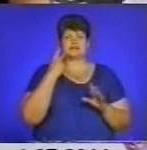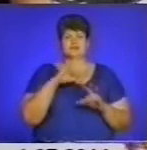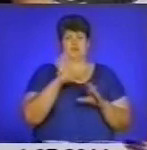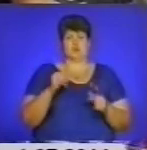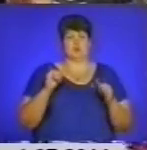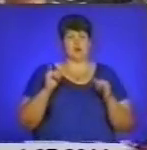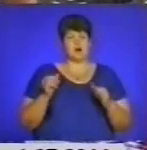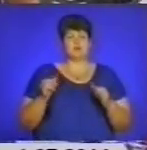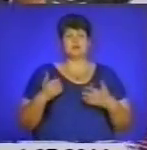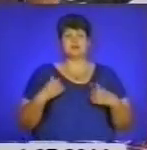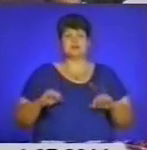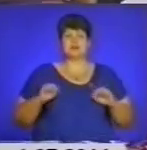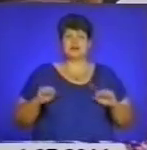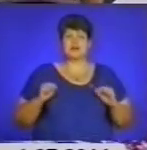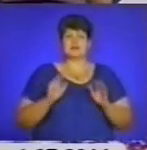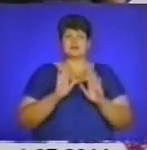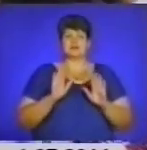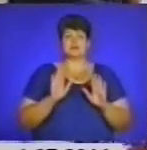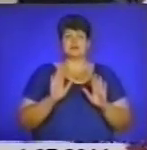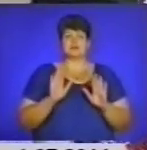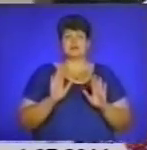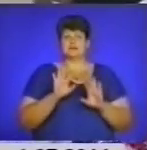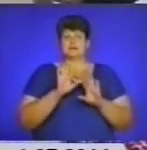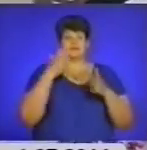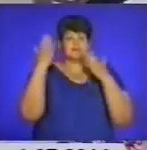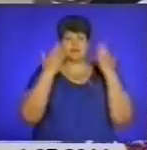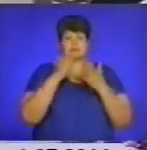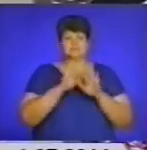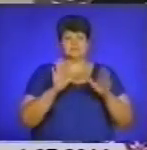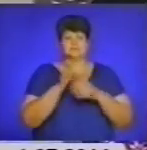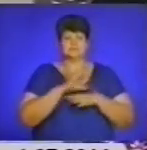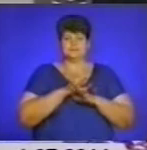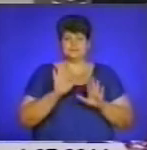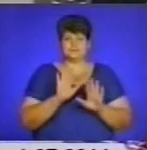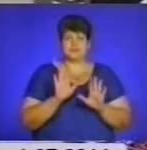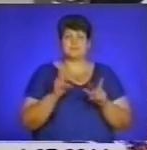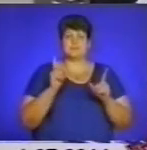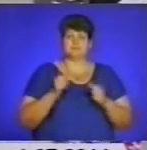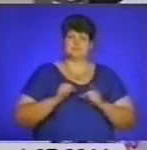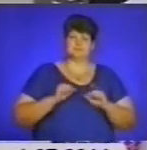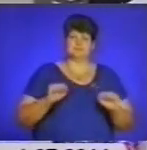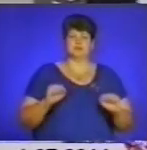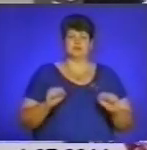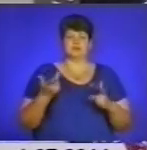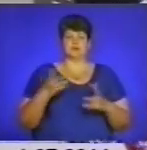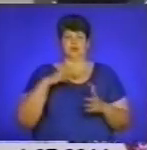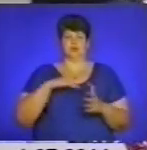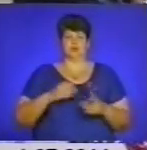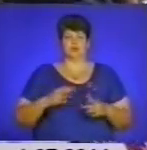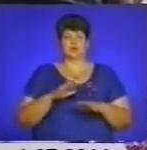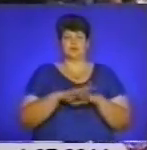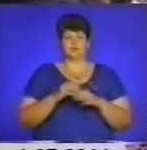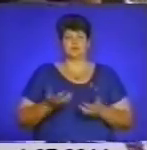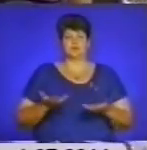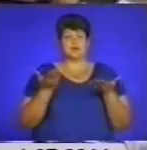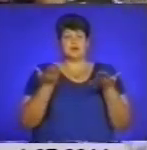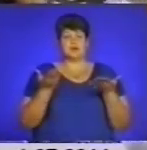Сьогодні ми стараємося не співати таких дуже веселих пісень, таких більш патріотичних, які десь піднімають дух народу. І